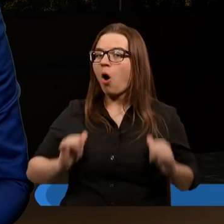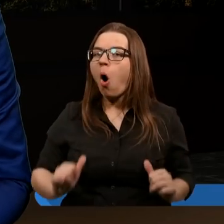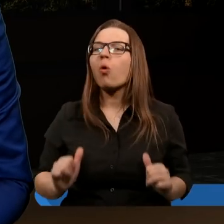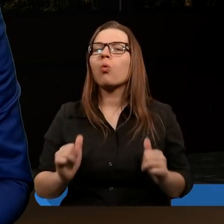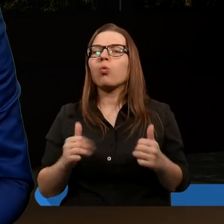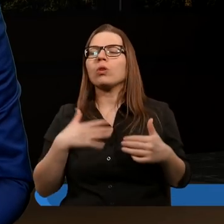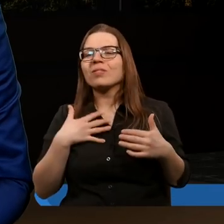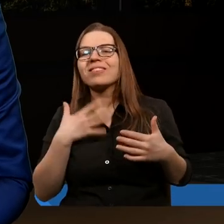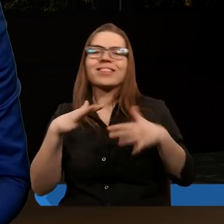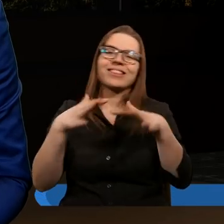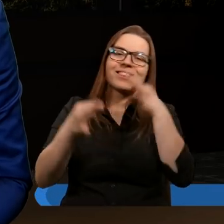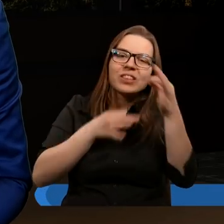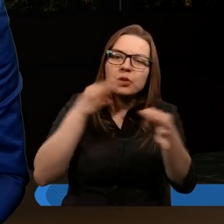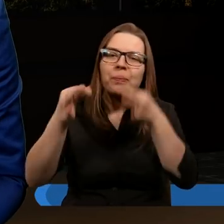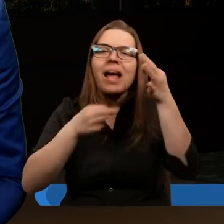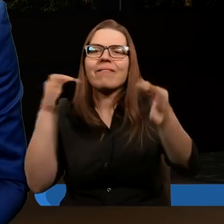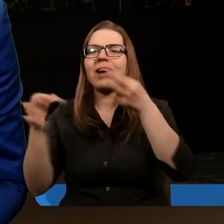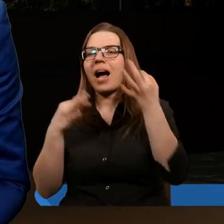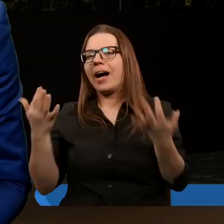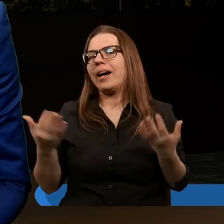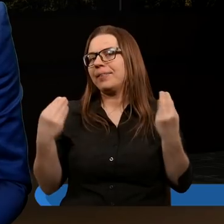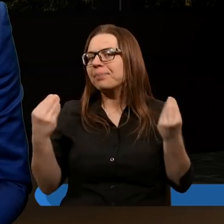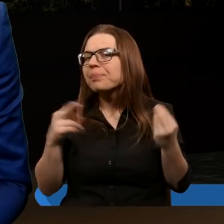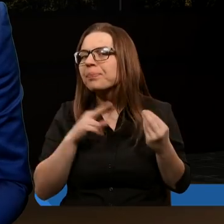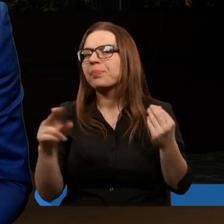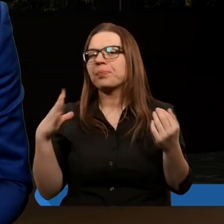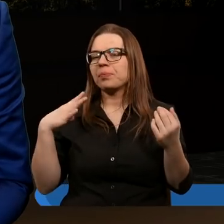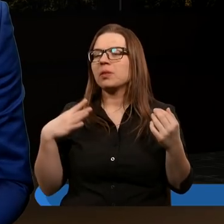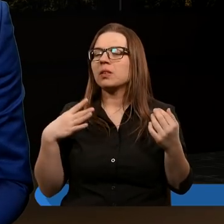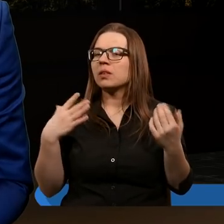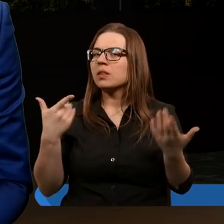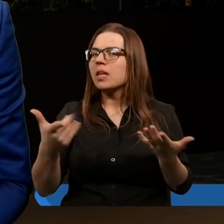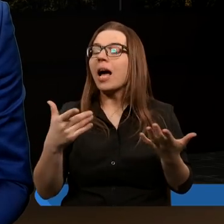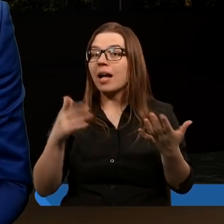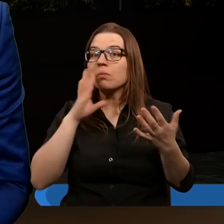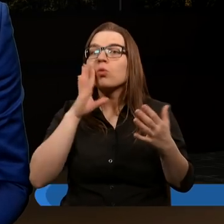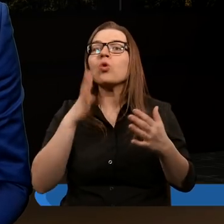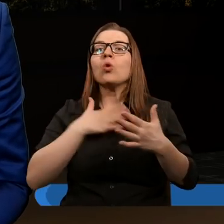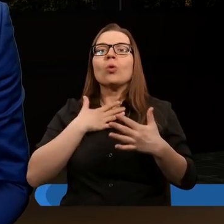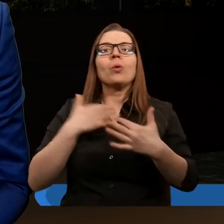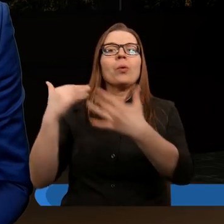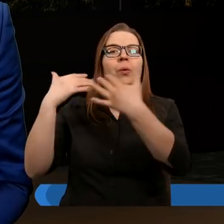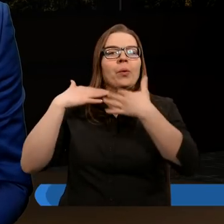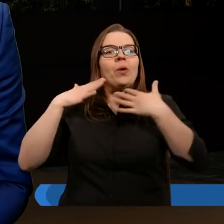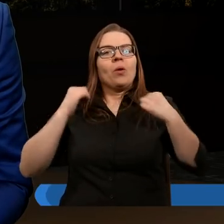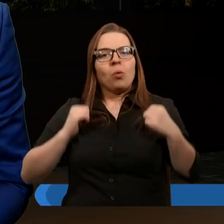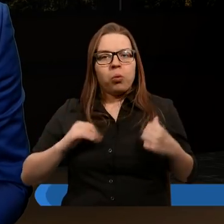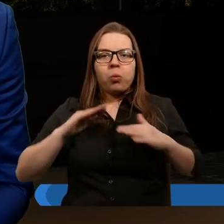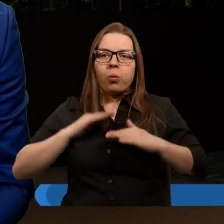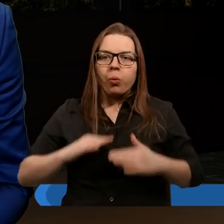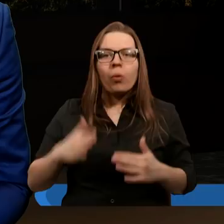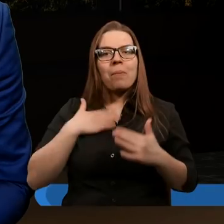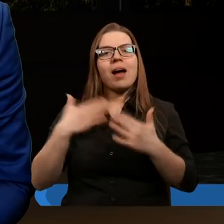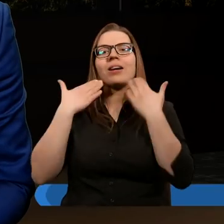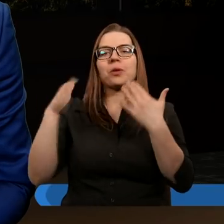śpiewali. Co nam się wydaje nadludzkie, prawda? I właśnie ten pokój, który mieli, ten pokój Boży, to było właśnie to, co